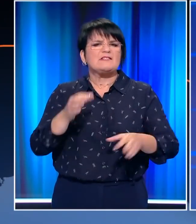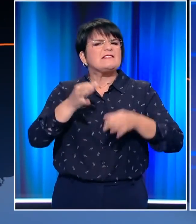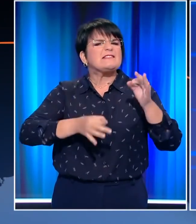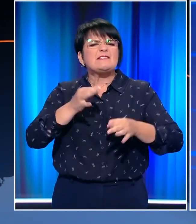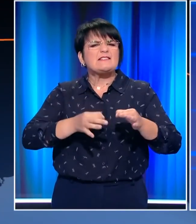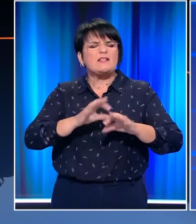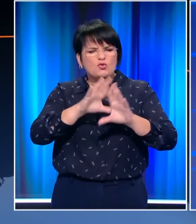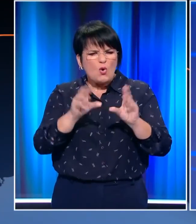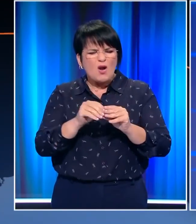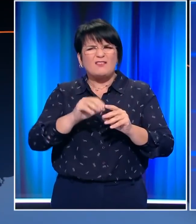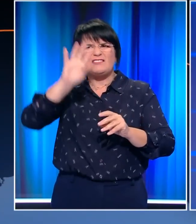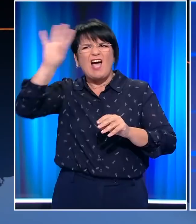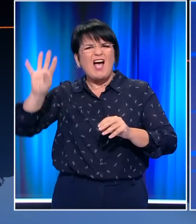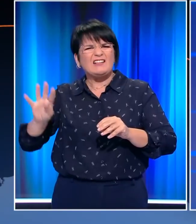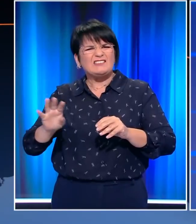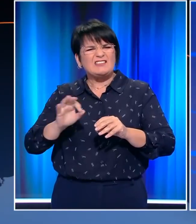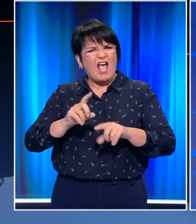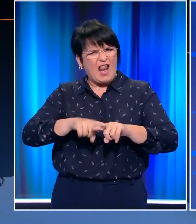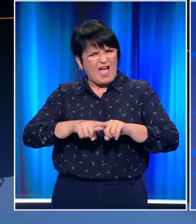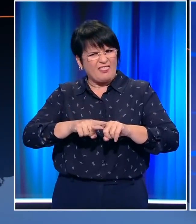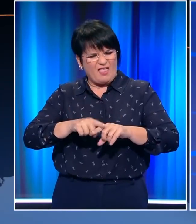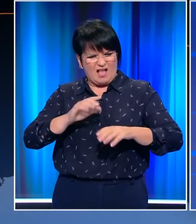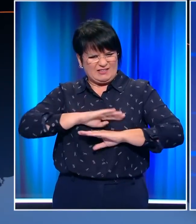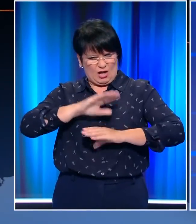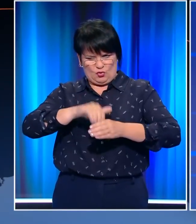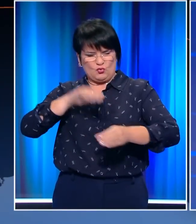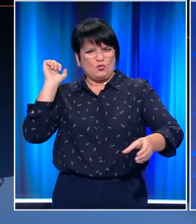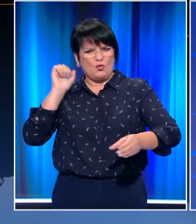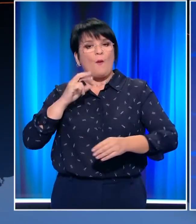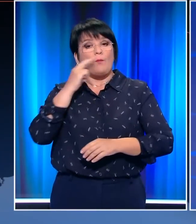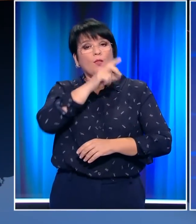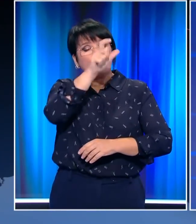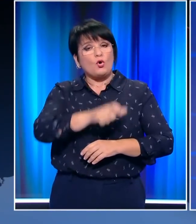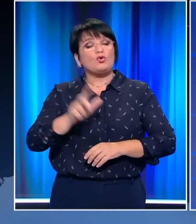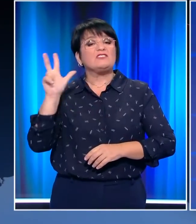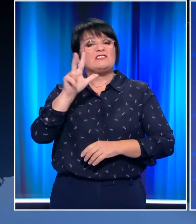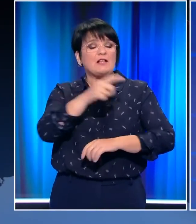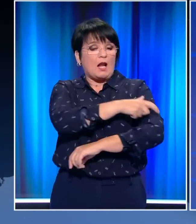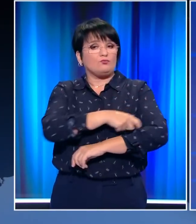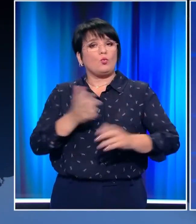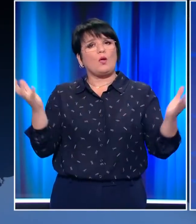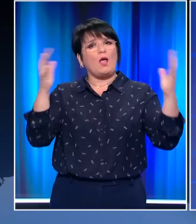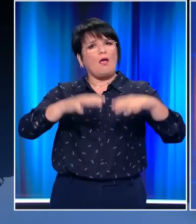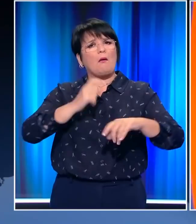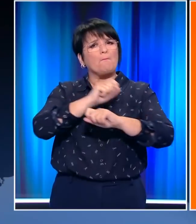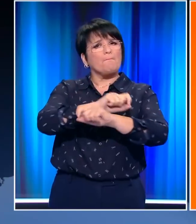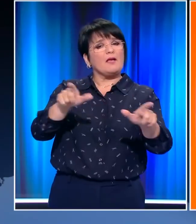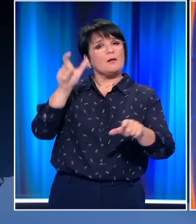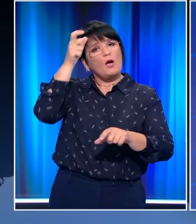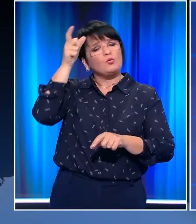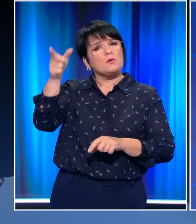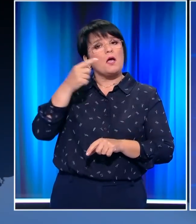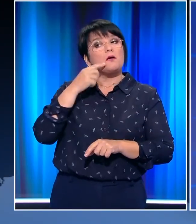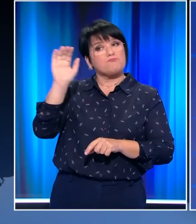αποστρατικοποίηση των νησιών ξεκαθαρίζει η Αθήνα με τον Πρωθυπουργό να στέλνει από τη Γενική Συνέλευση του ΟΗΕ νέο μήνυμα προς την Άγκυρα,